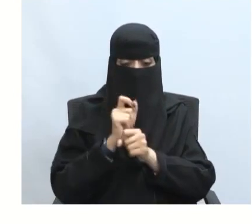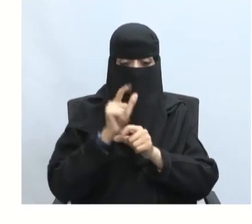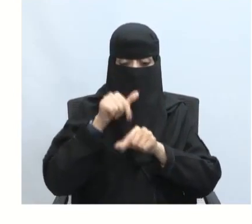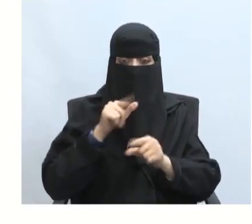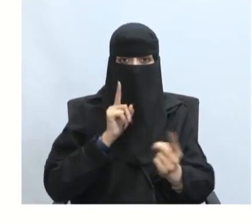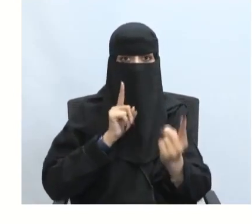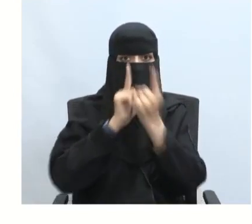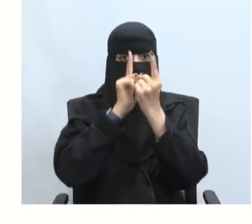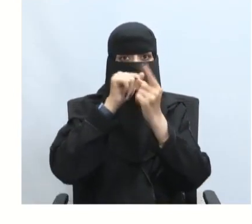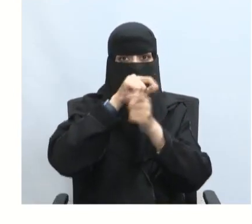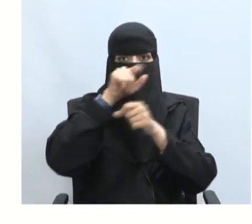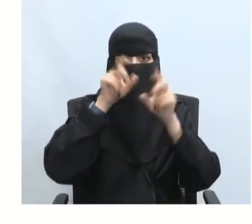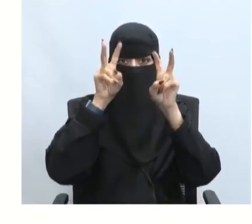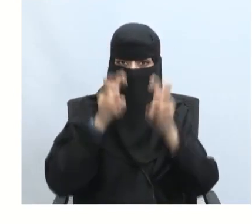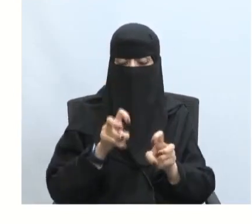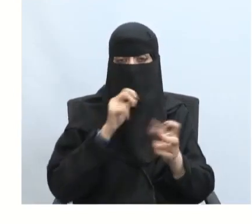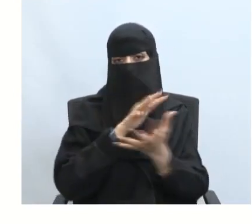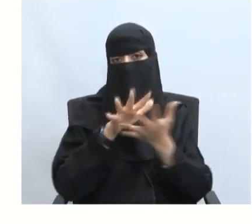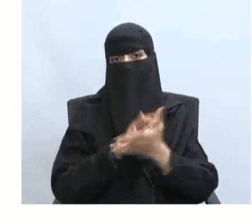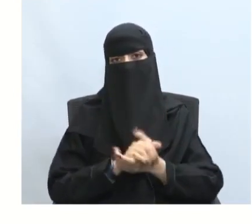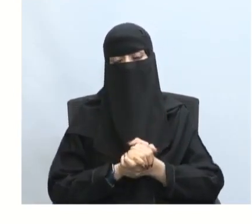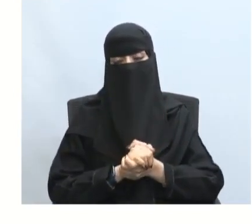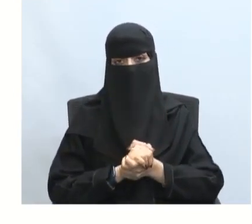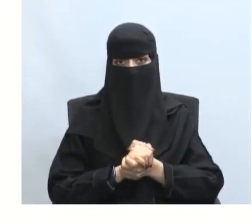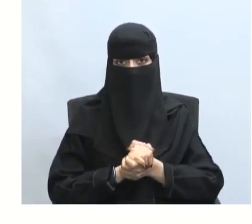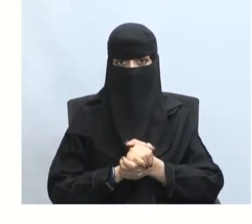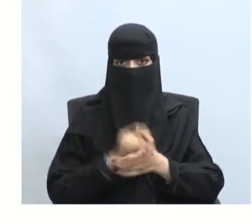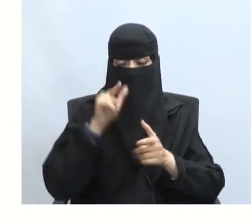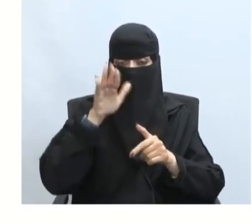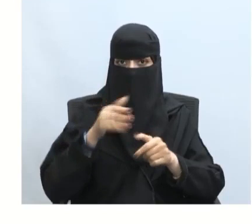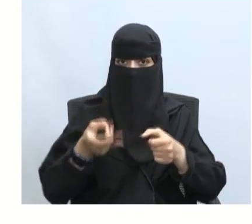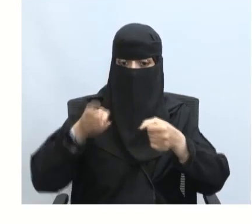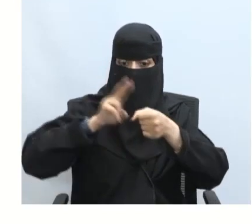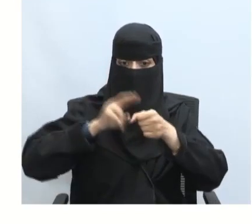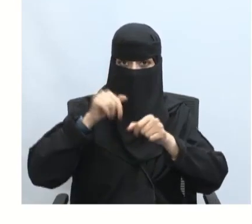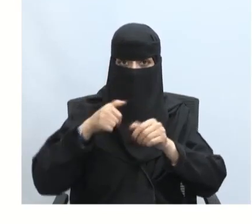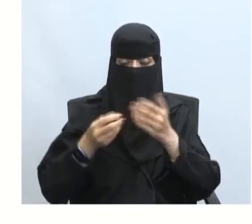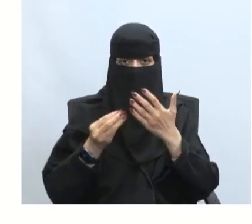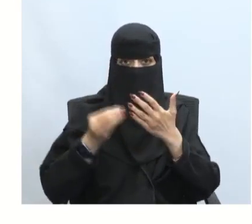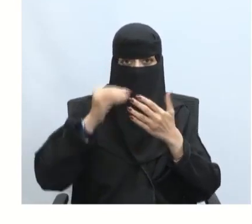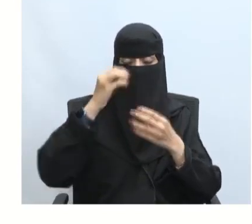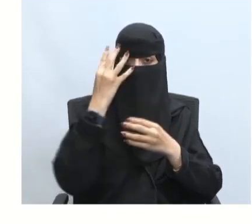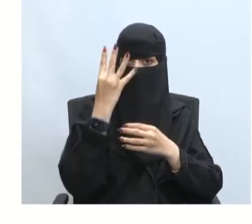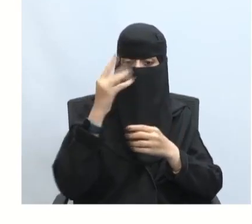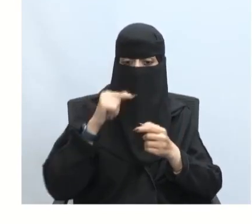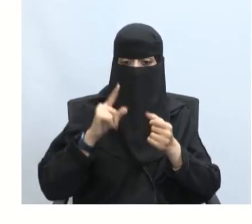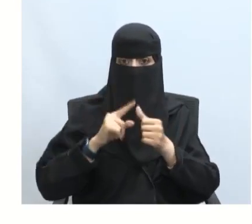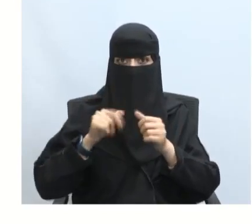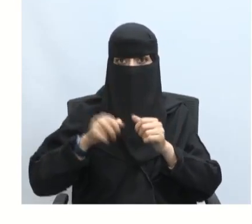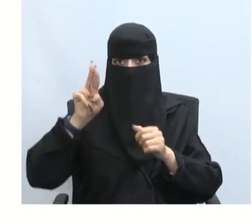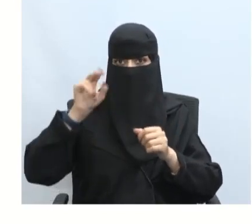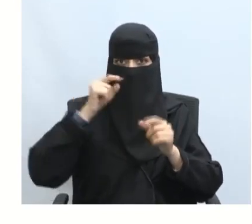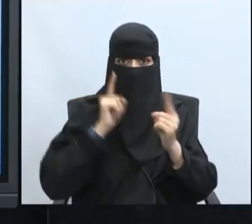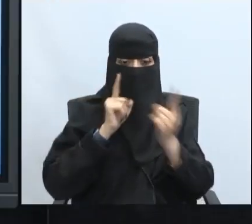فيكم التدخل الفعلي لمعالجة الأزمة مرة أخرى الخطوات أولا تقدير